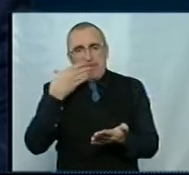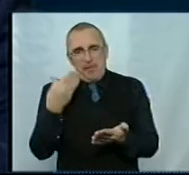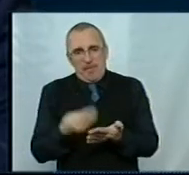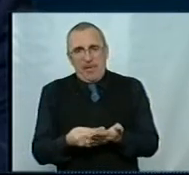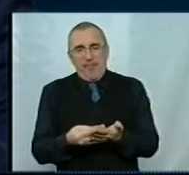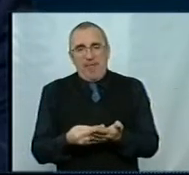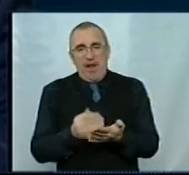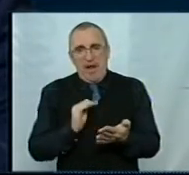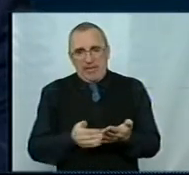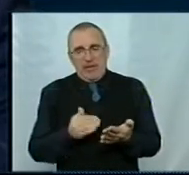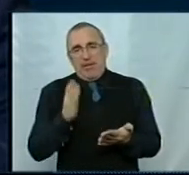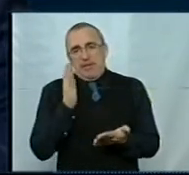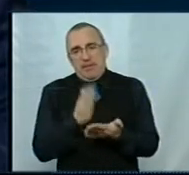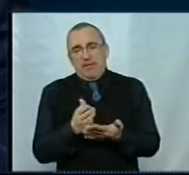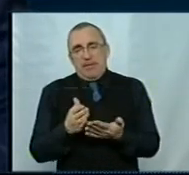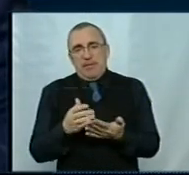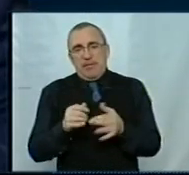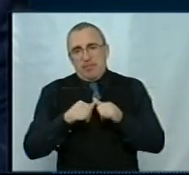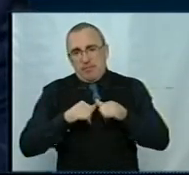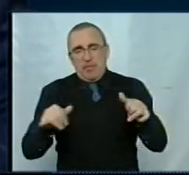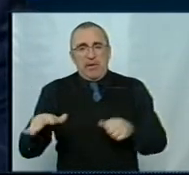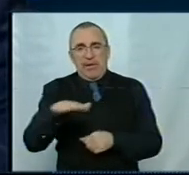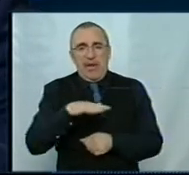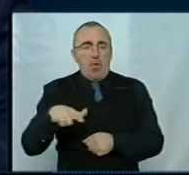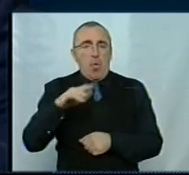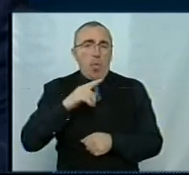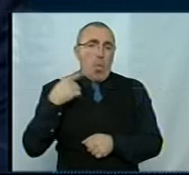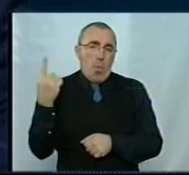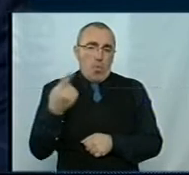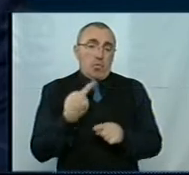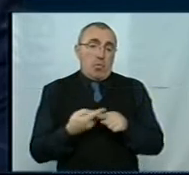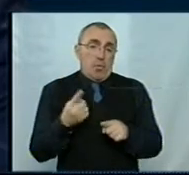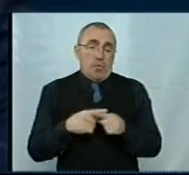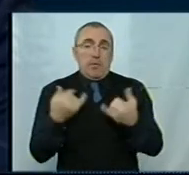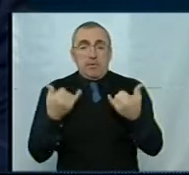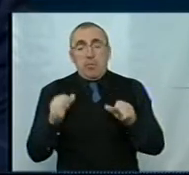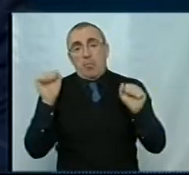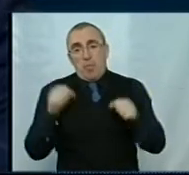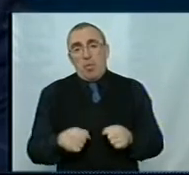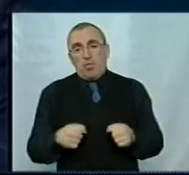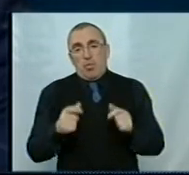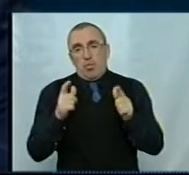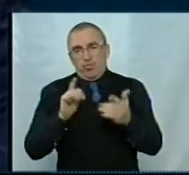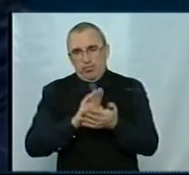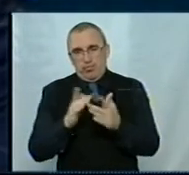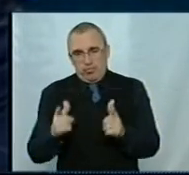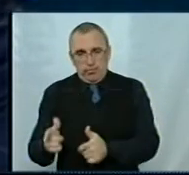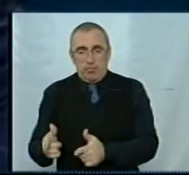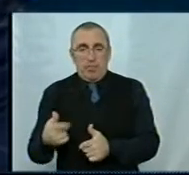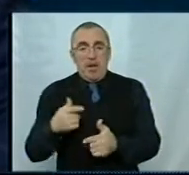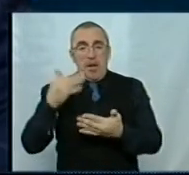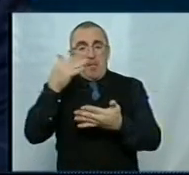які надають платну послугу, і вони є розповсюдженими по території області, тому тепер це можна узгодити. Повний перелік мені